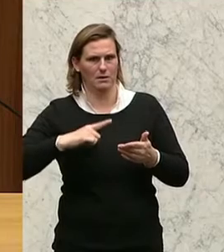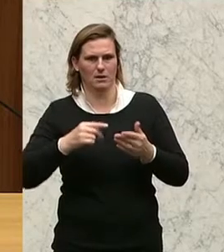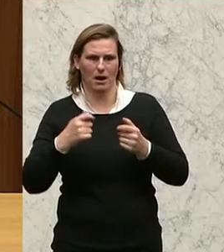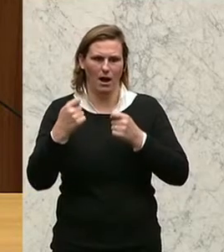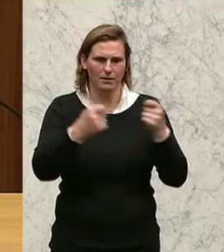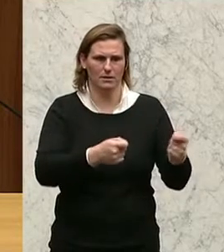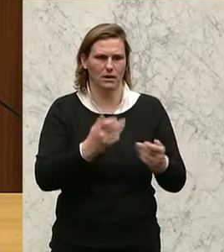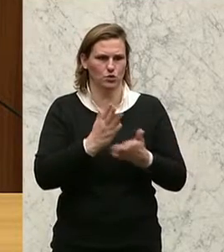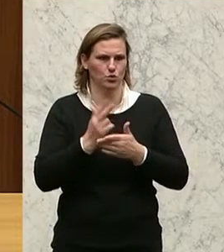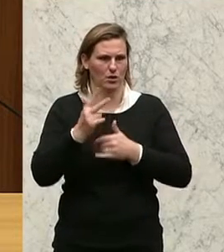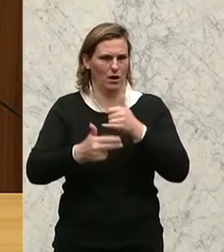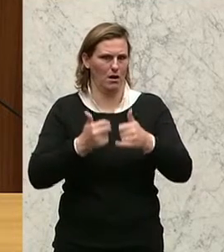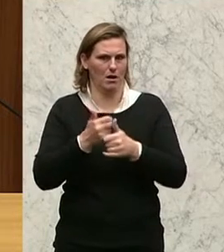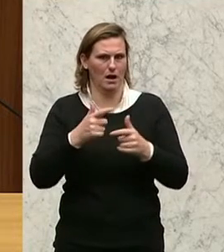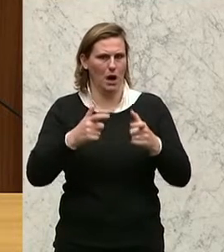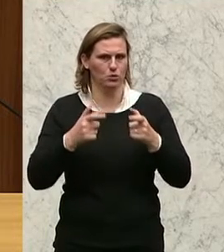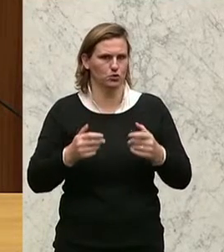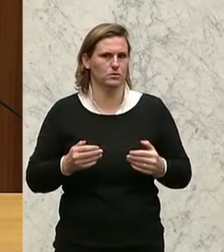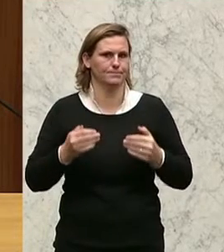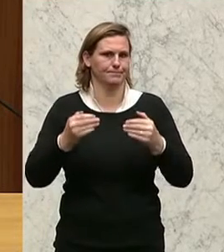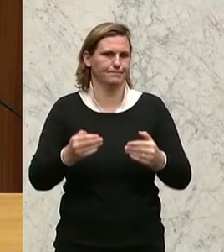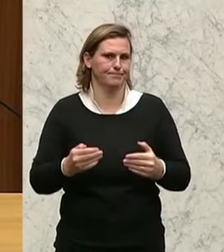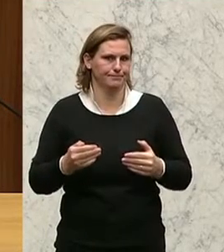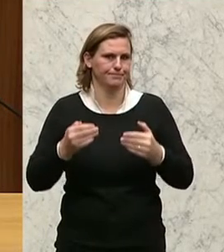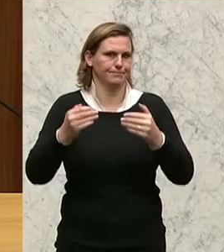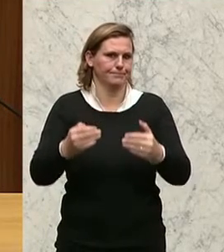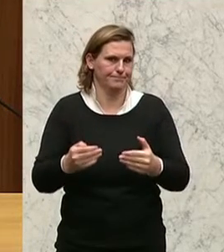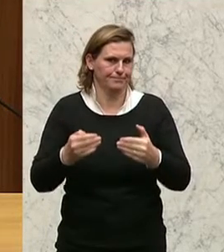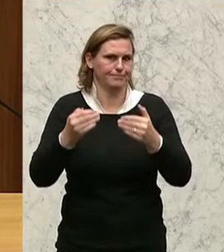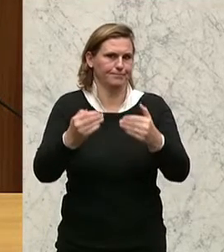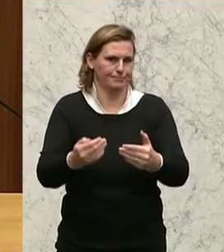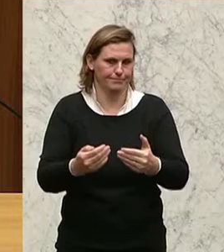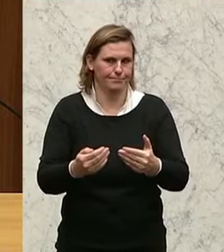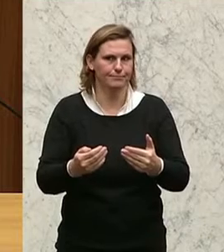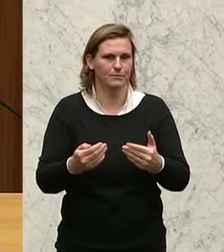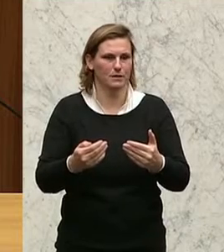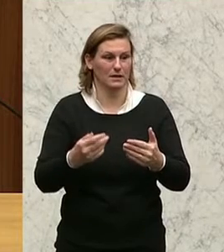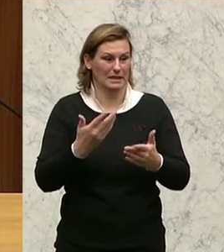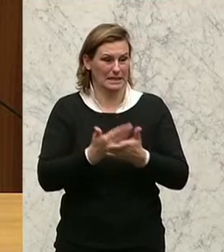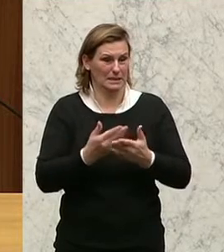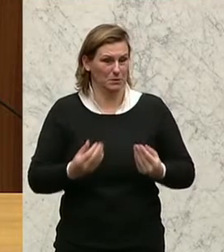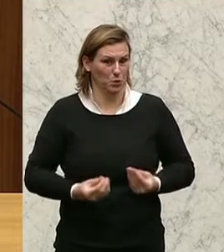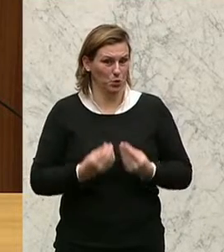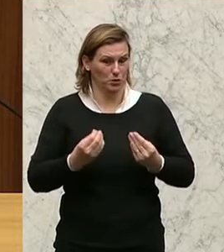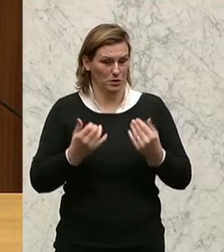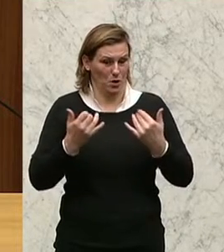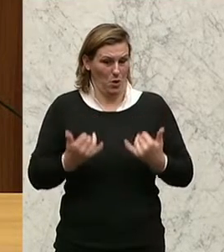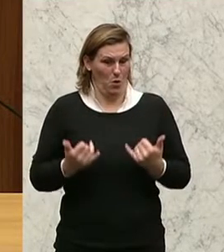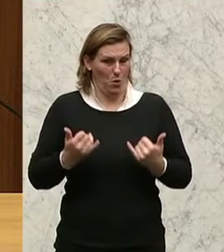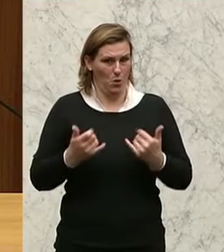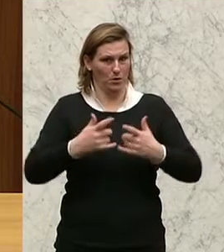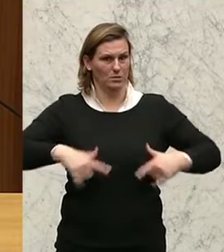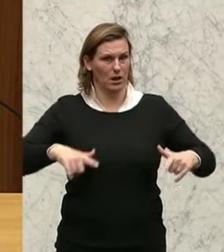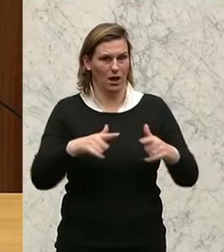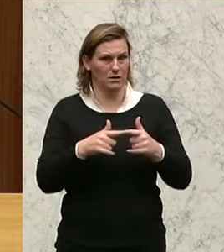seit drei Jahren im Ausschuss, werden vertagt, werden immer wieder vertagt. Und das ist der Grund, warum auch heute in diesem